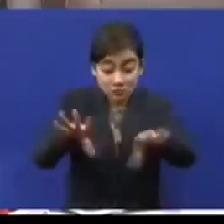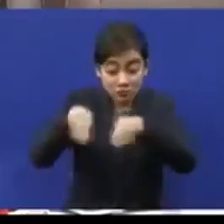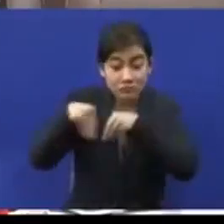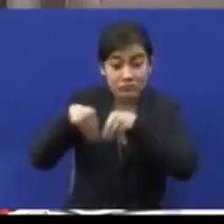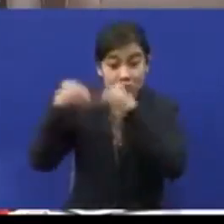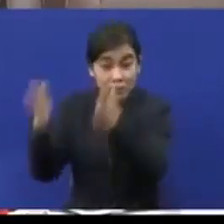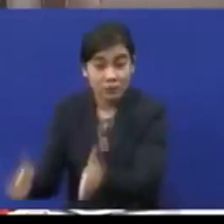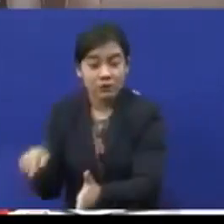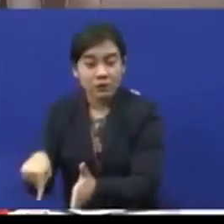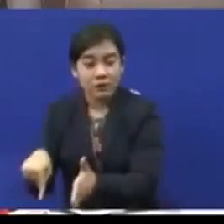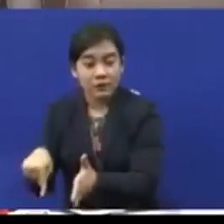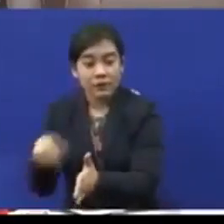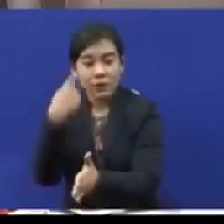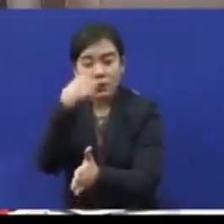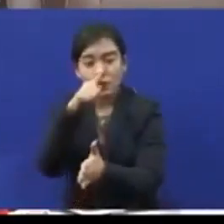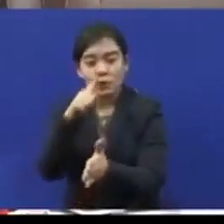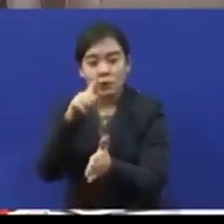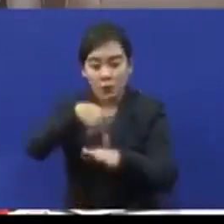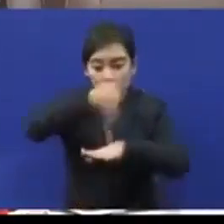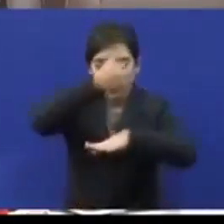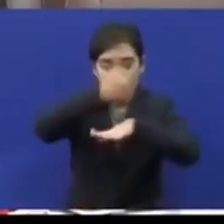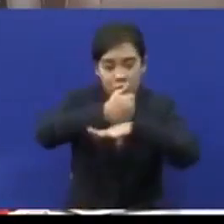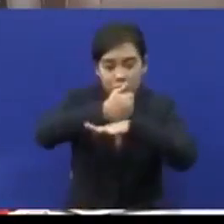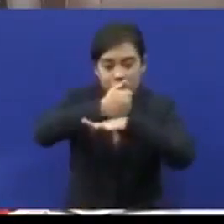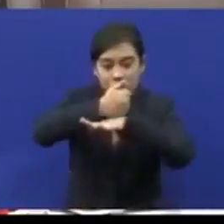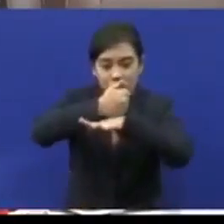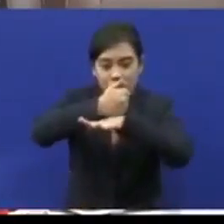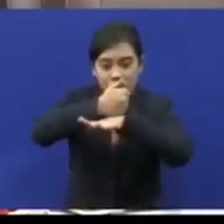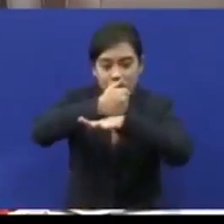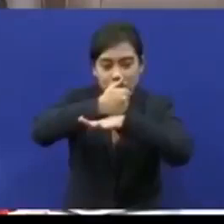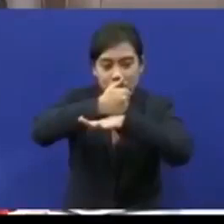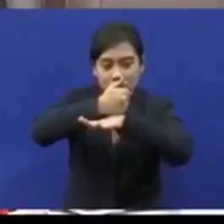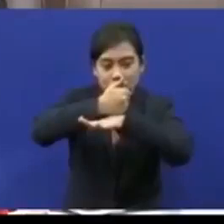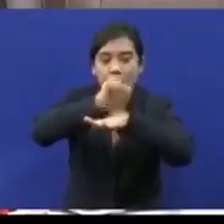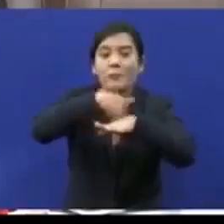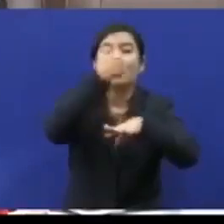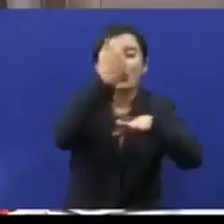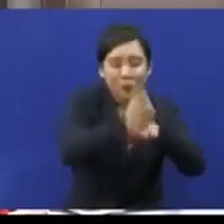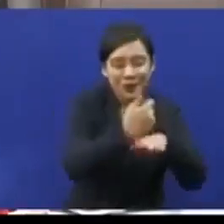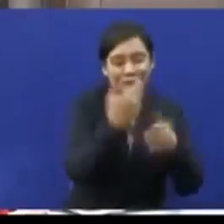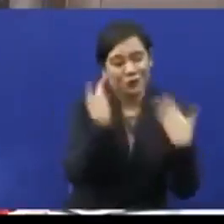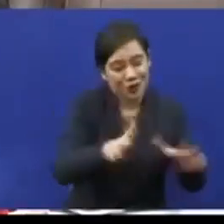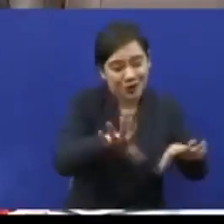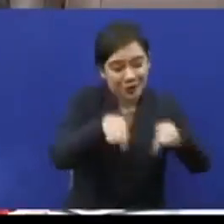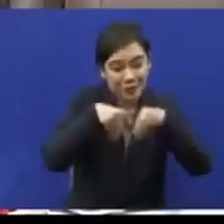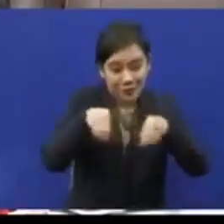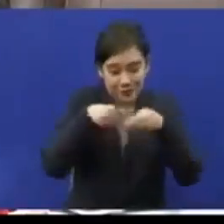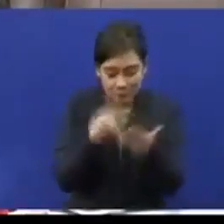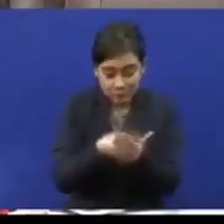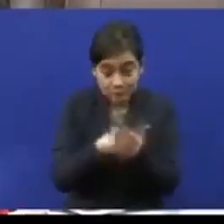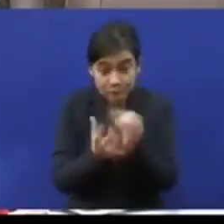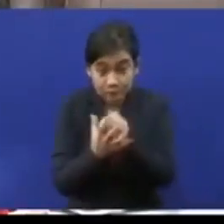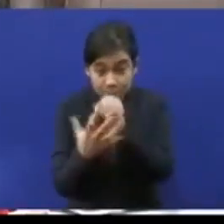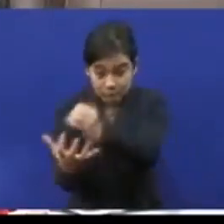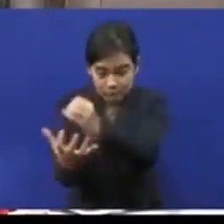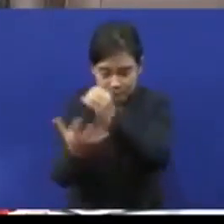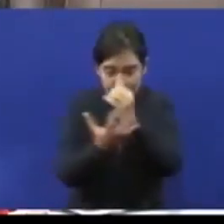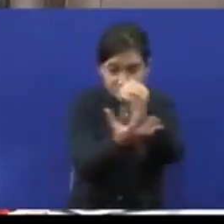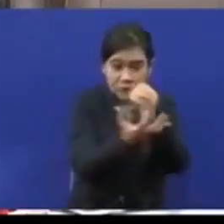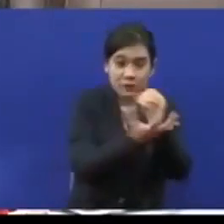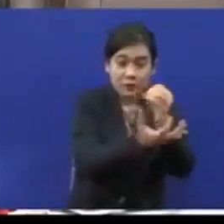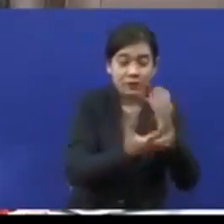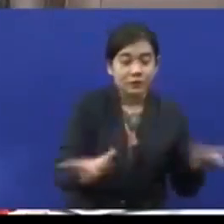untuk pertubuhan yang menerima peruntukan dari YBX Go